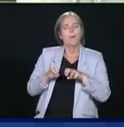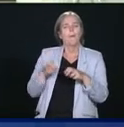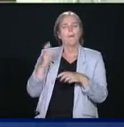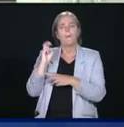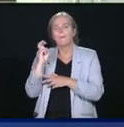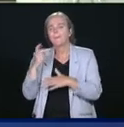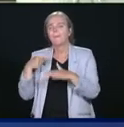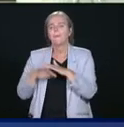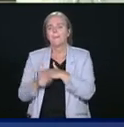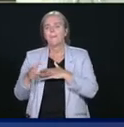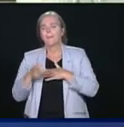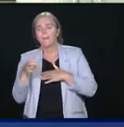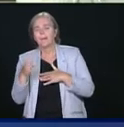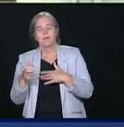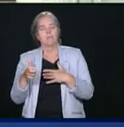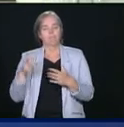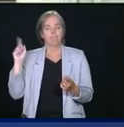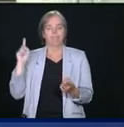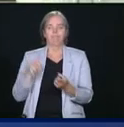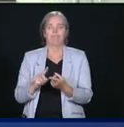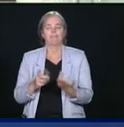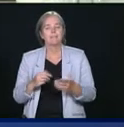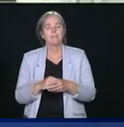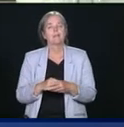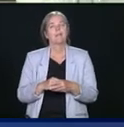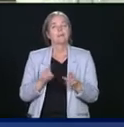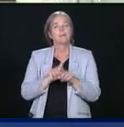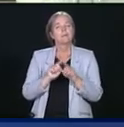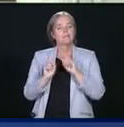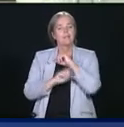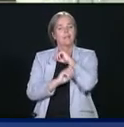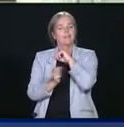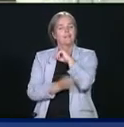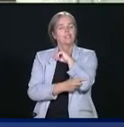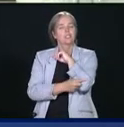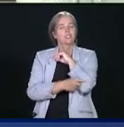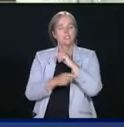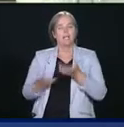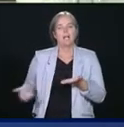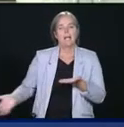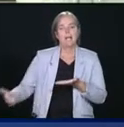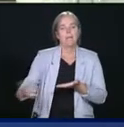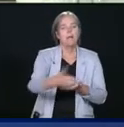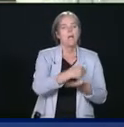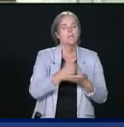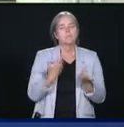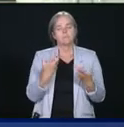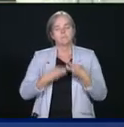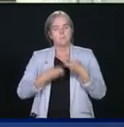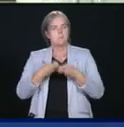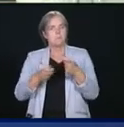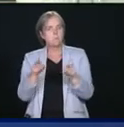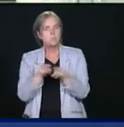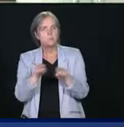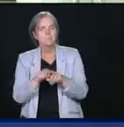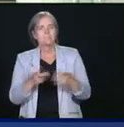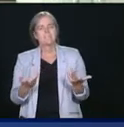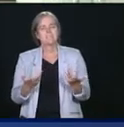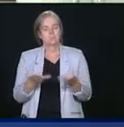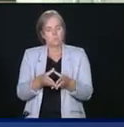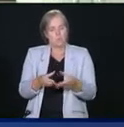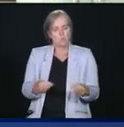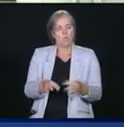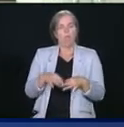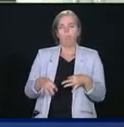Des services de base comme celui des policiers ou encore la collecte des déchets.